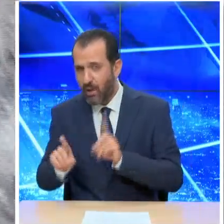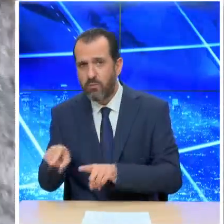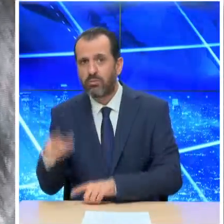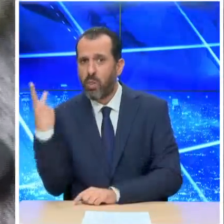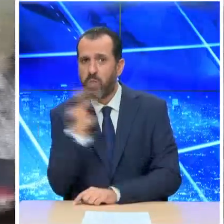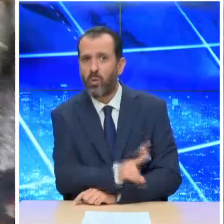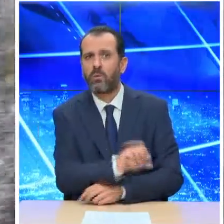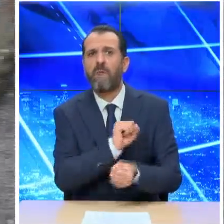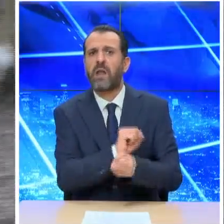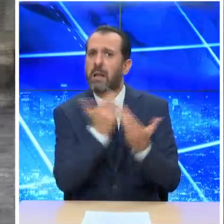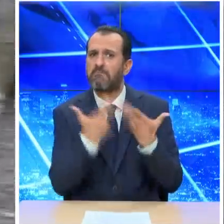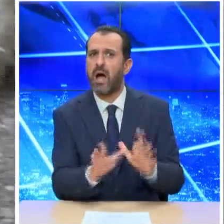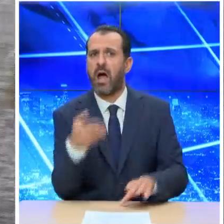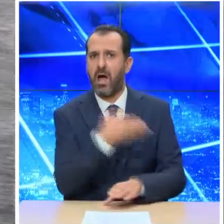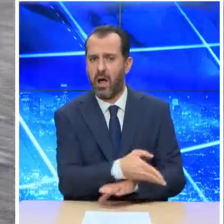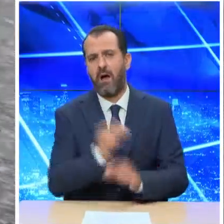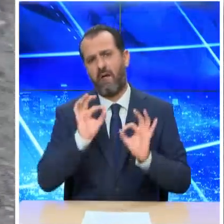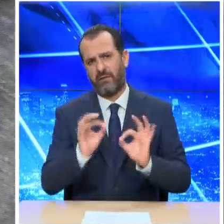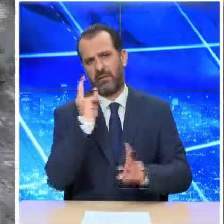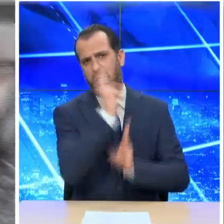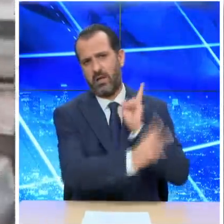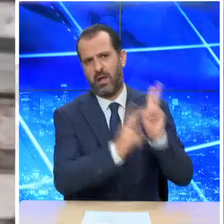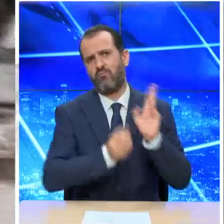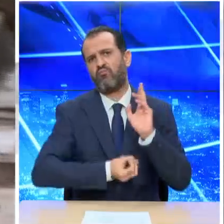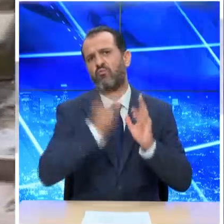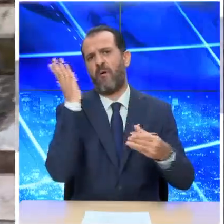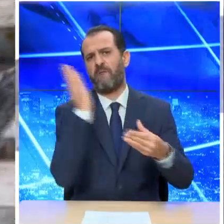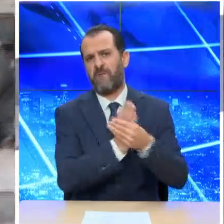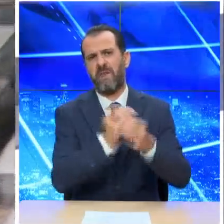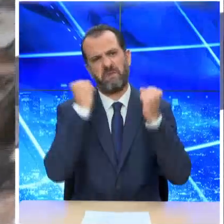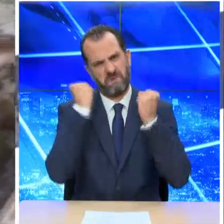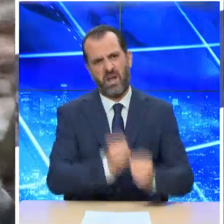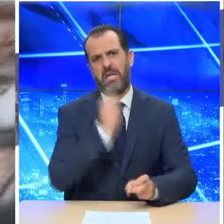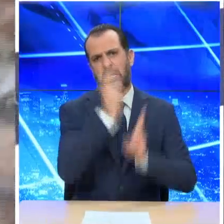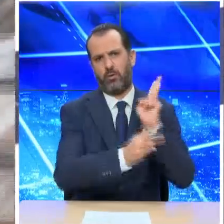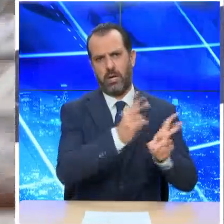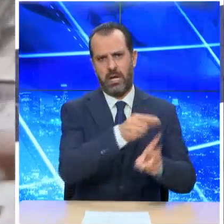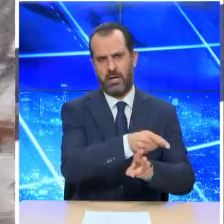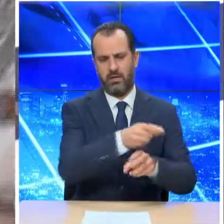ποσότητες πολεμικού υλικού Σε βάρος του σχηματίστηκε δικογραφία κακουργηματικού χαρακτήρα